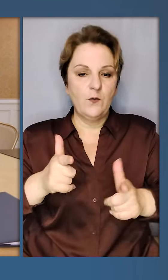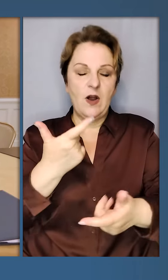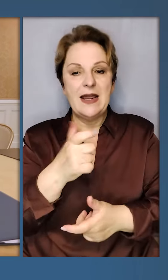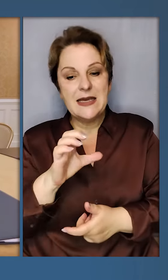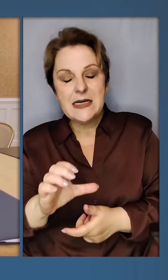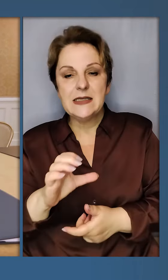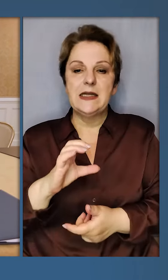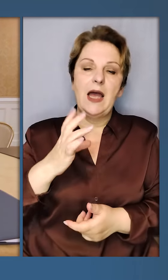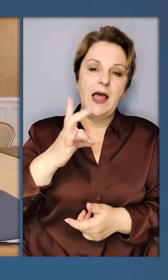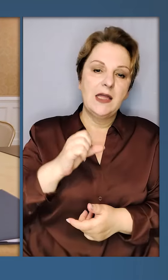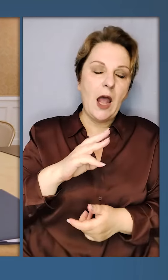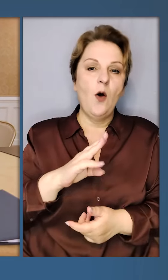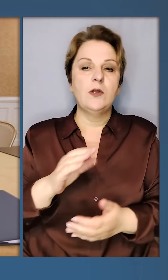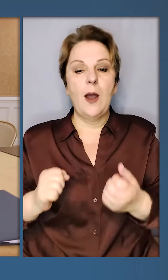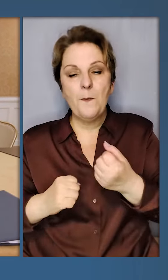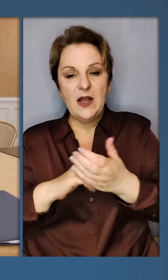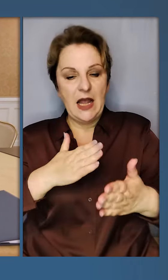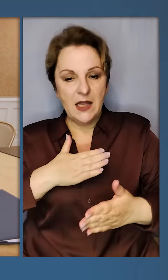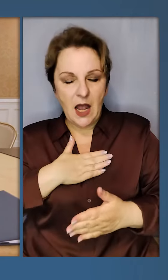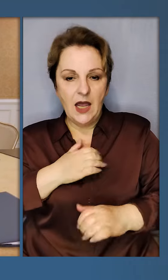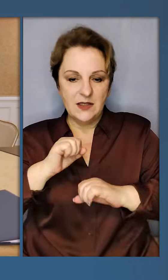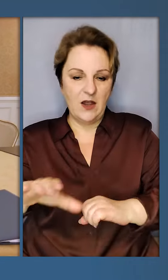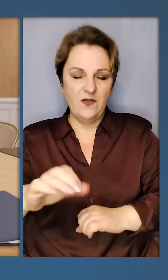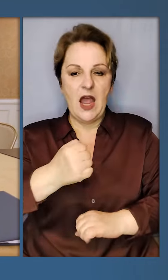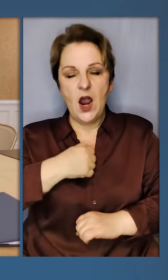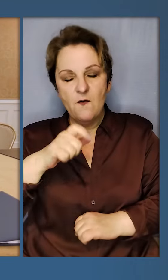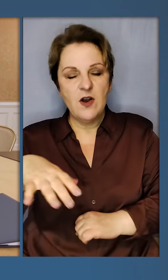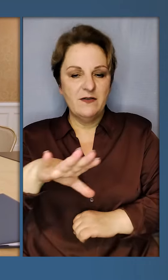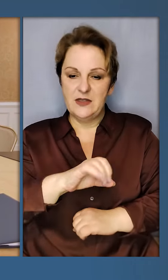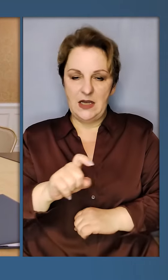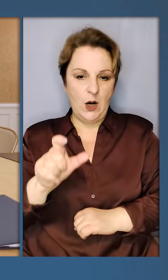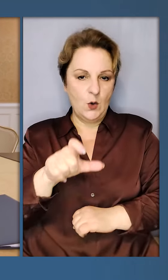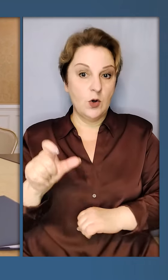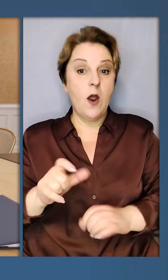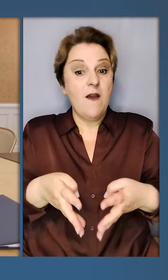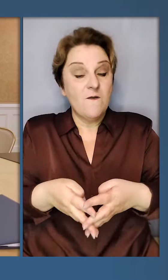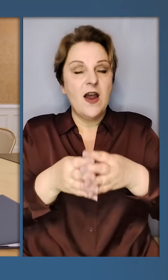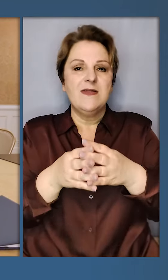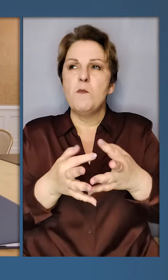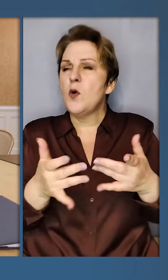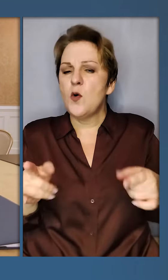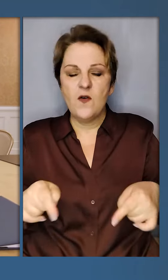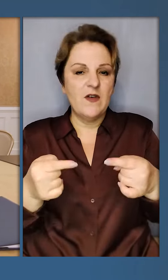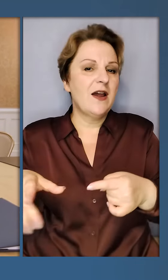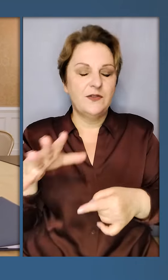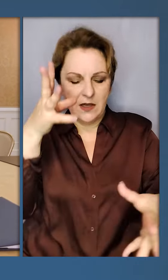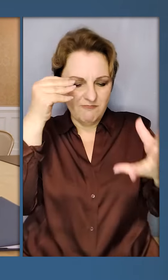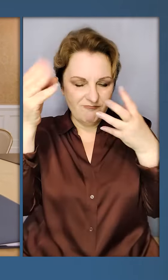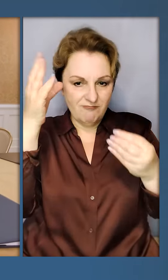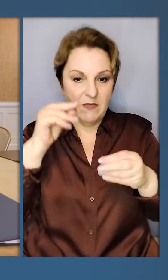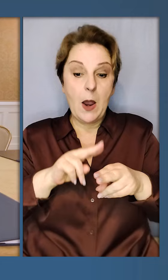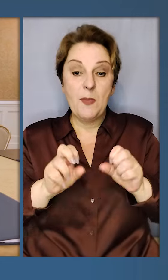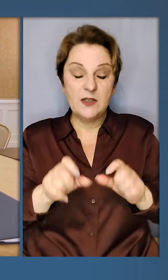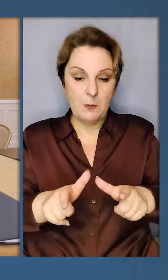і НАТО, підтримки нашого захисту, наших воїнів, всіх наших людей, відбудови. Все це ми